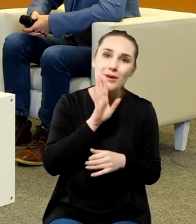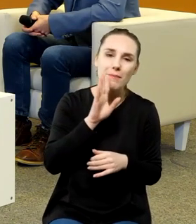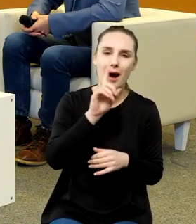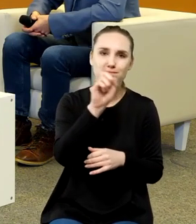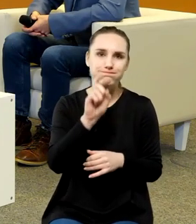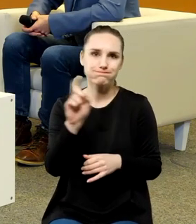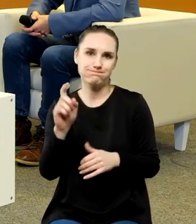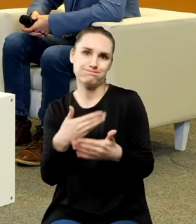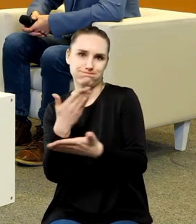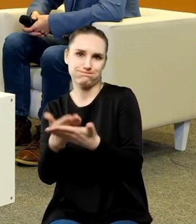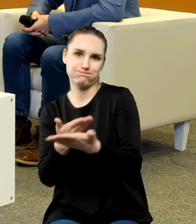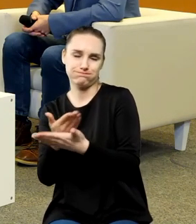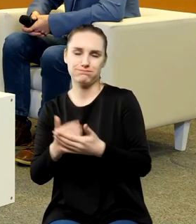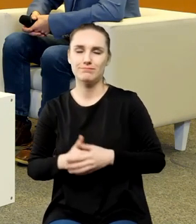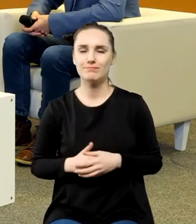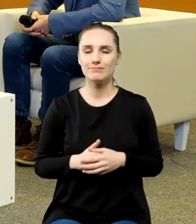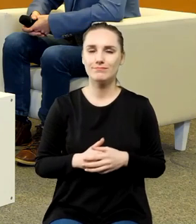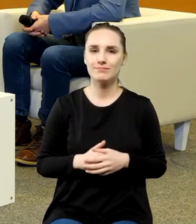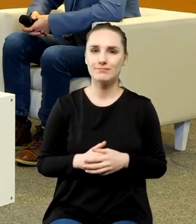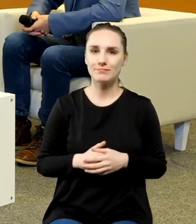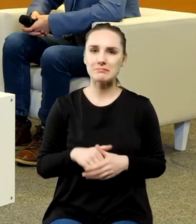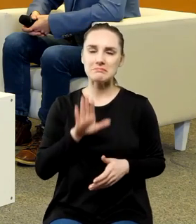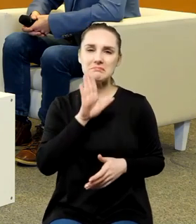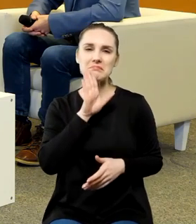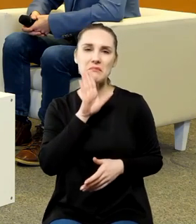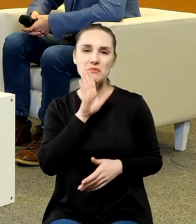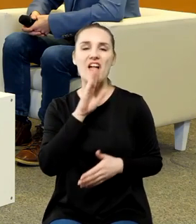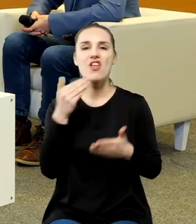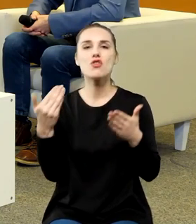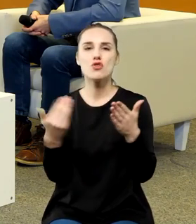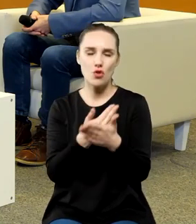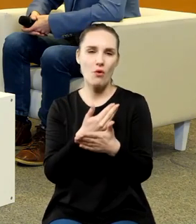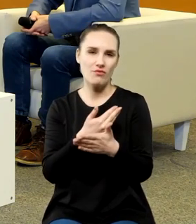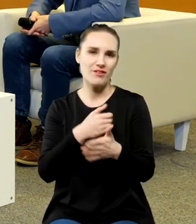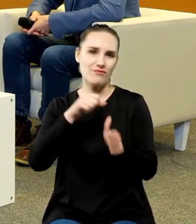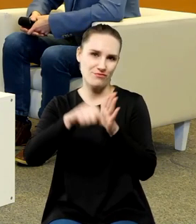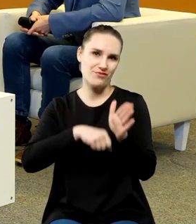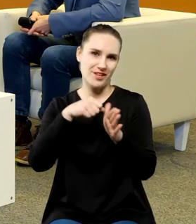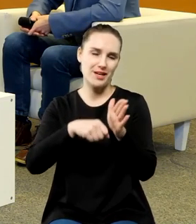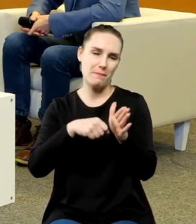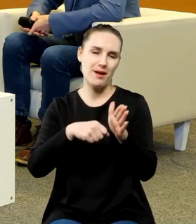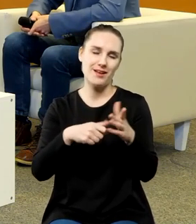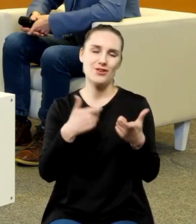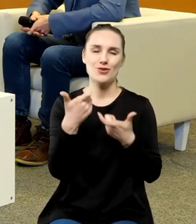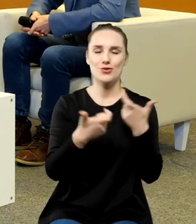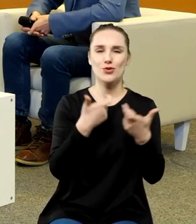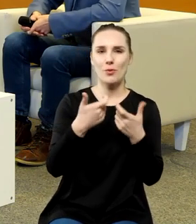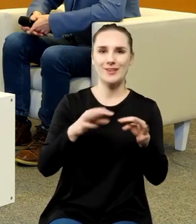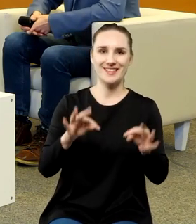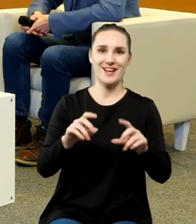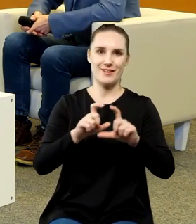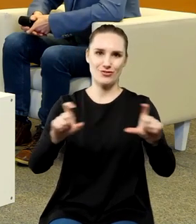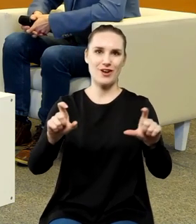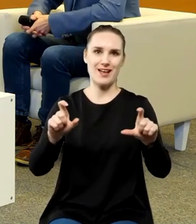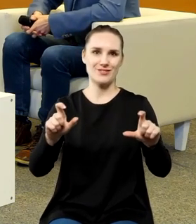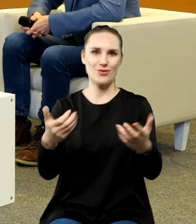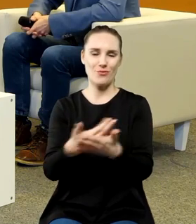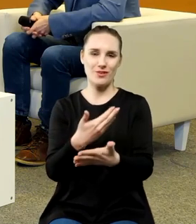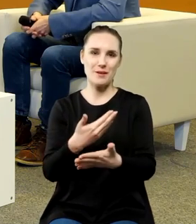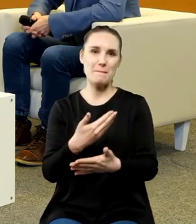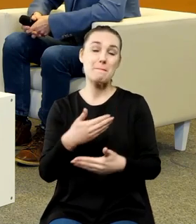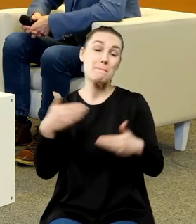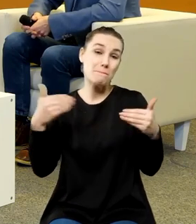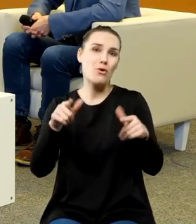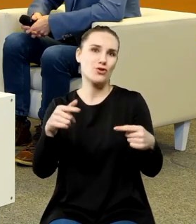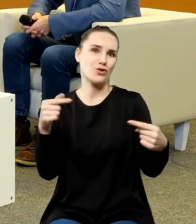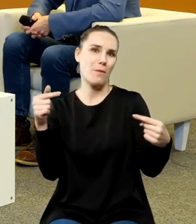czasami prawdopodobnie nowa jakaś wersja filmowa zrobiona w takim bardzo współczesnym stylu byłaby jakąś